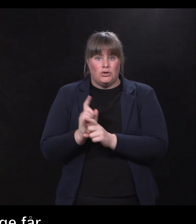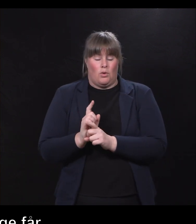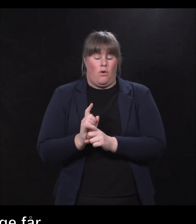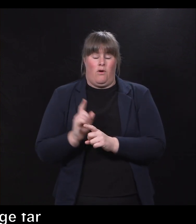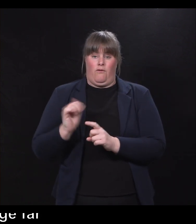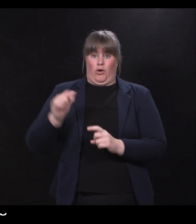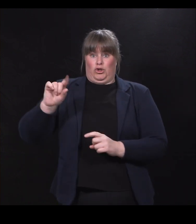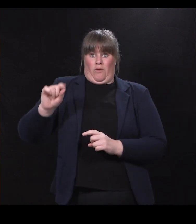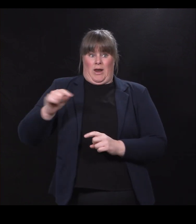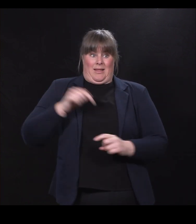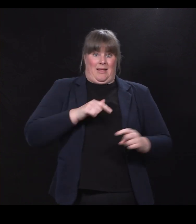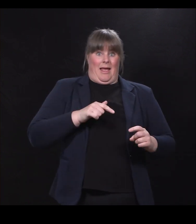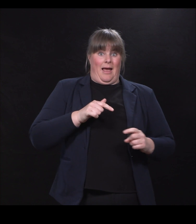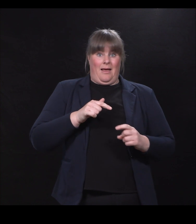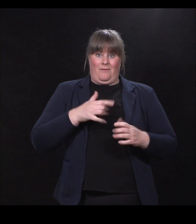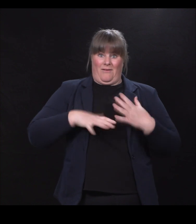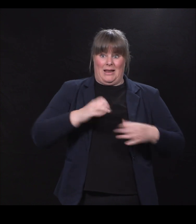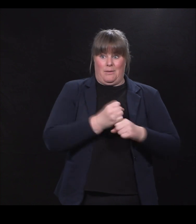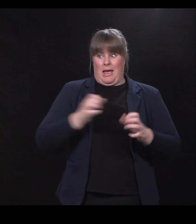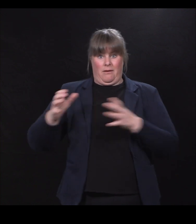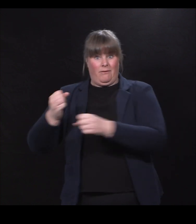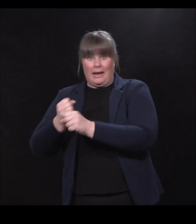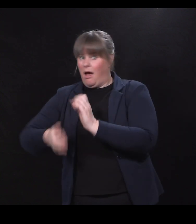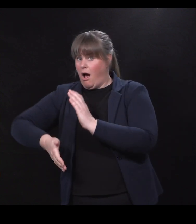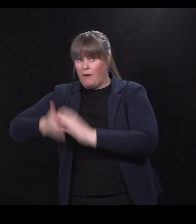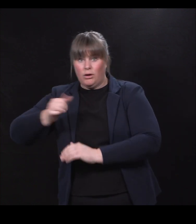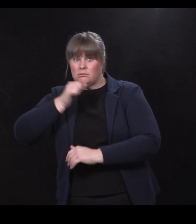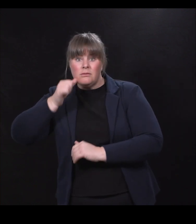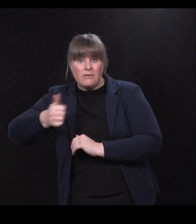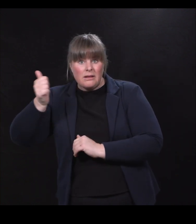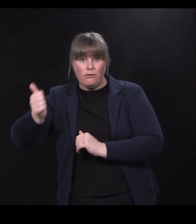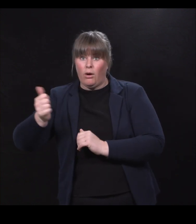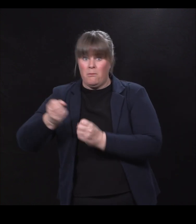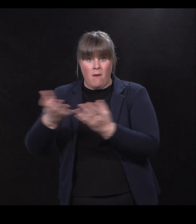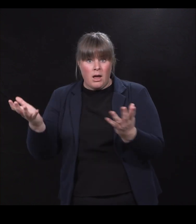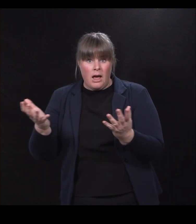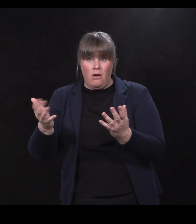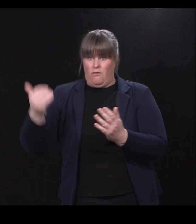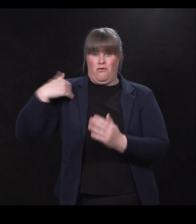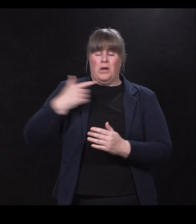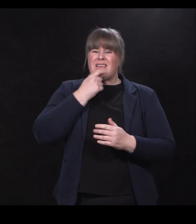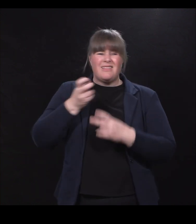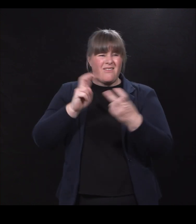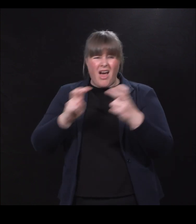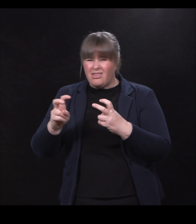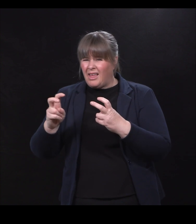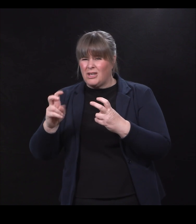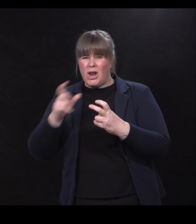tror jeg, avgjørende for hvordan veldig mange av de som før ikke kjente hverandre på tvers av den demografiske